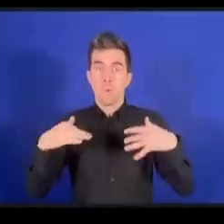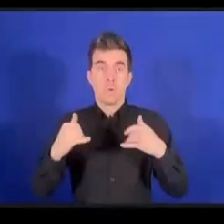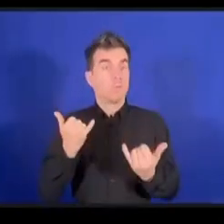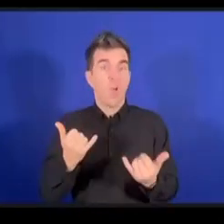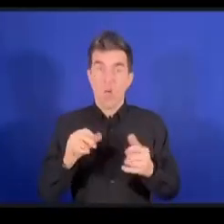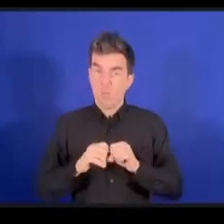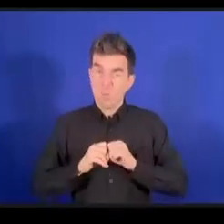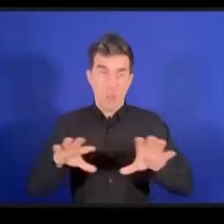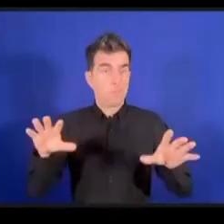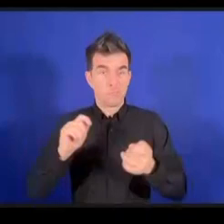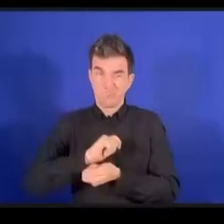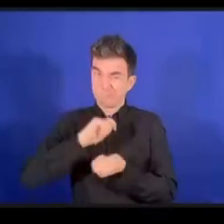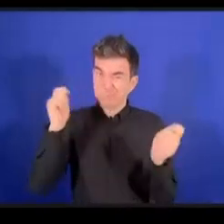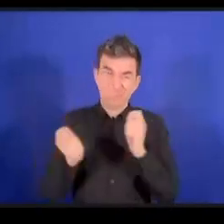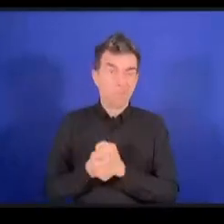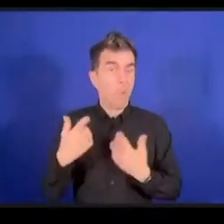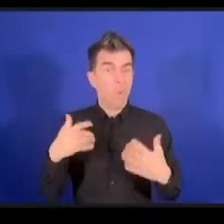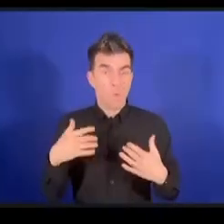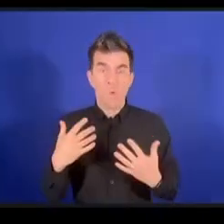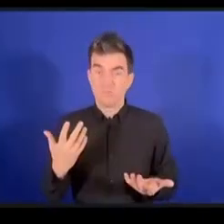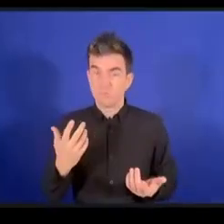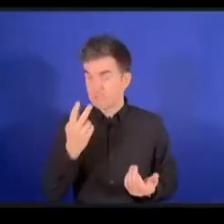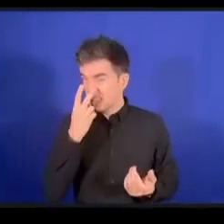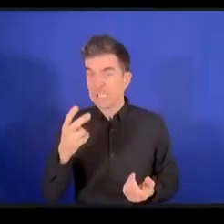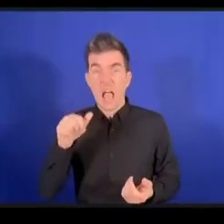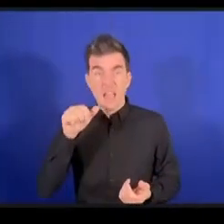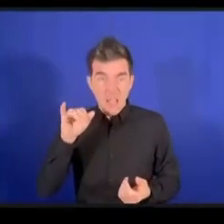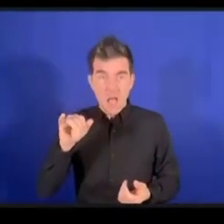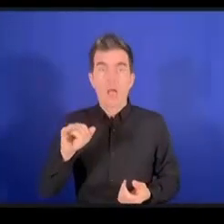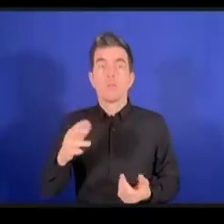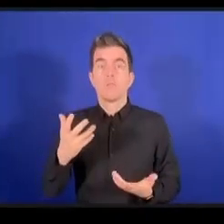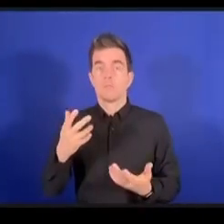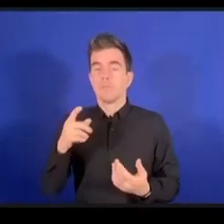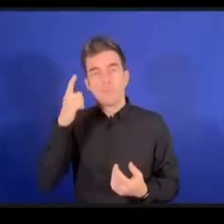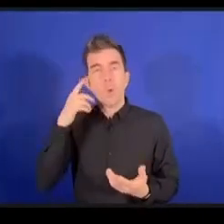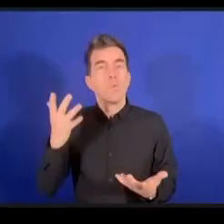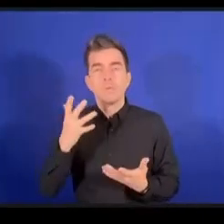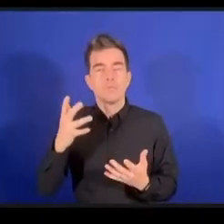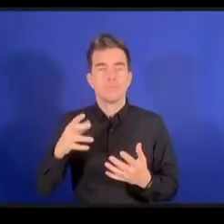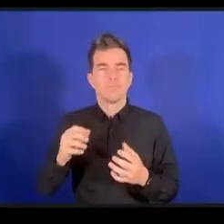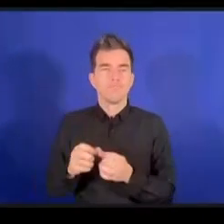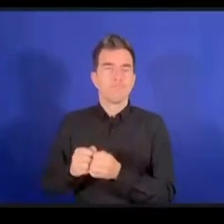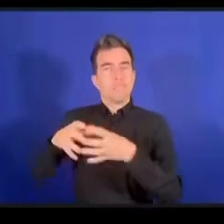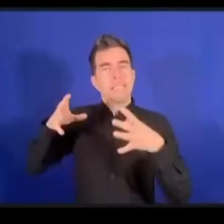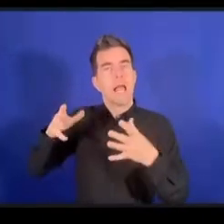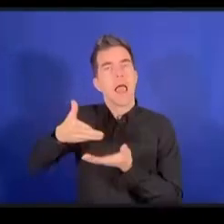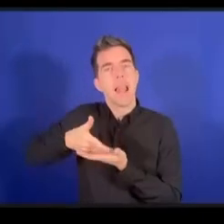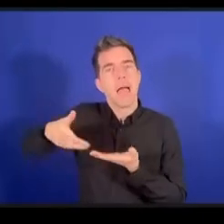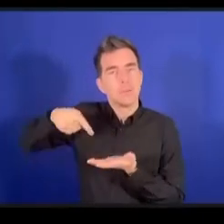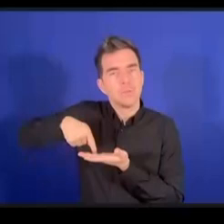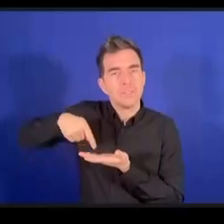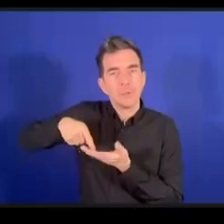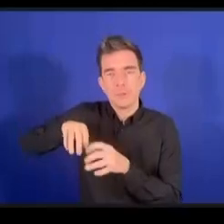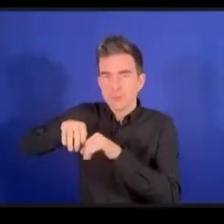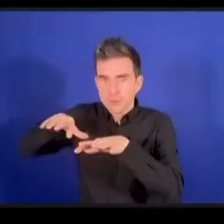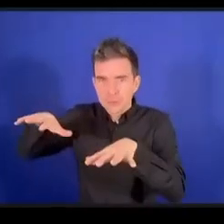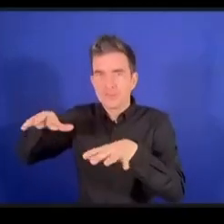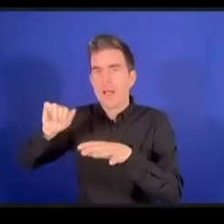خصنا هو الذكاء الاصطناعي الإنتاجي المخصص لنماذج اللغوية